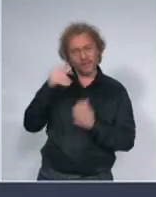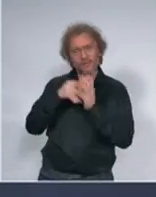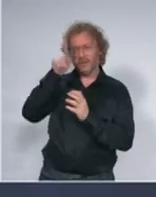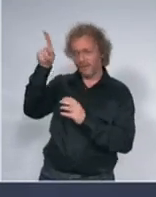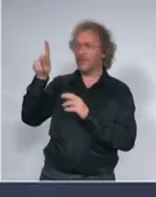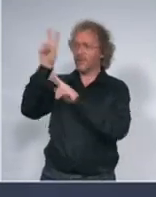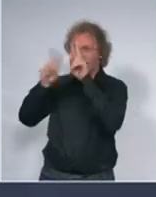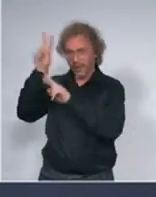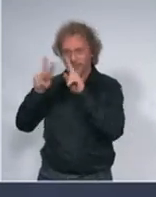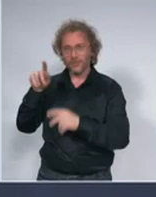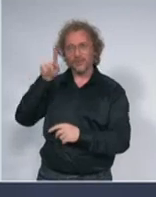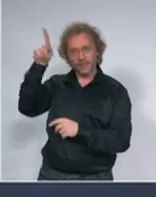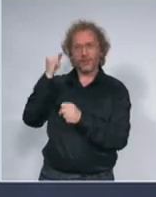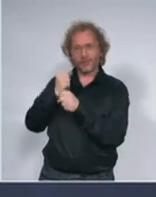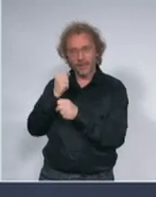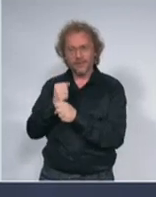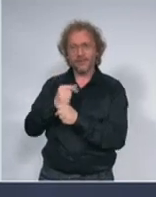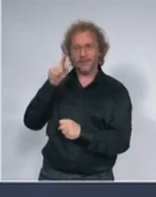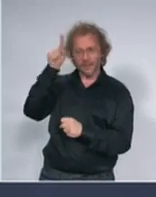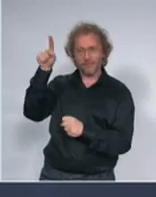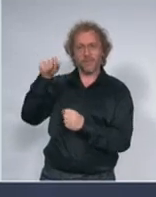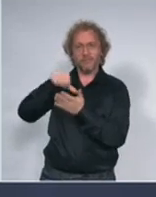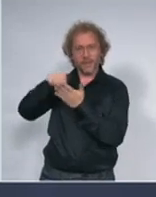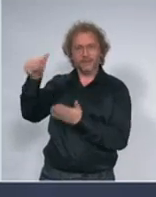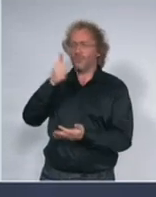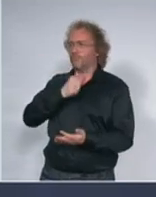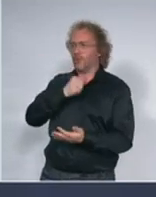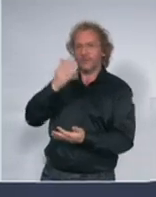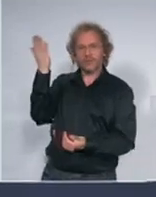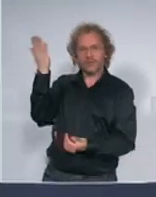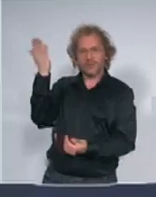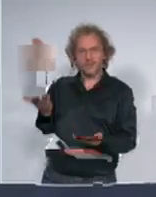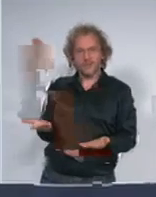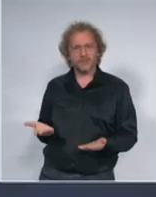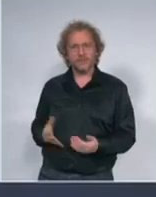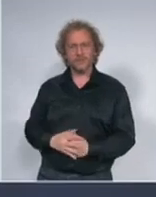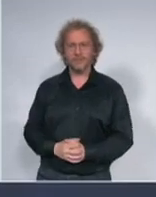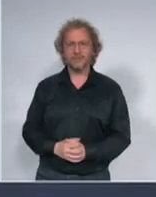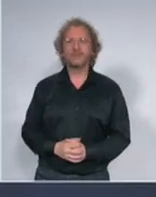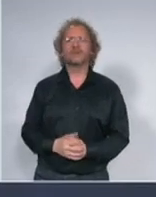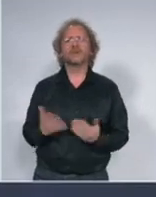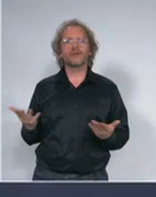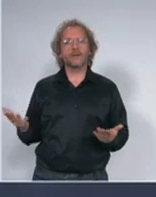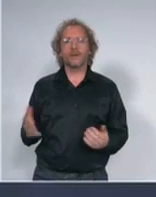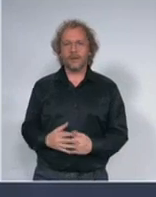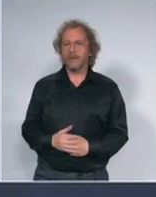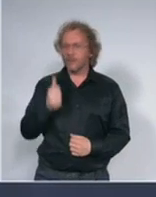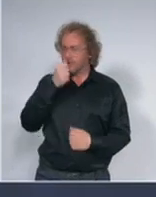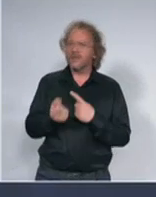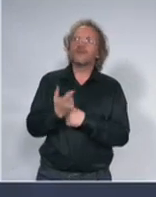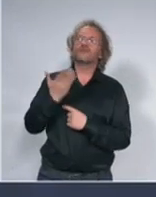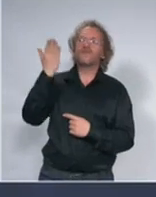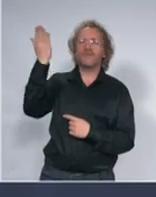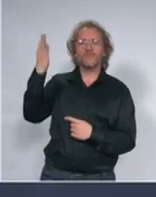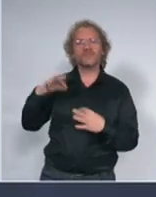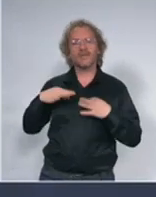rade i na kraju krajeva gde plaćaju poreze ali ono što se rešava je da se tamo zdravstvena zaštita najčešće